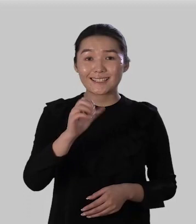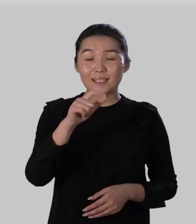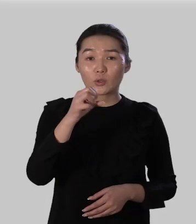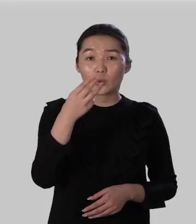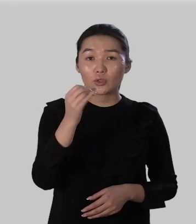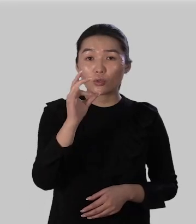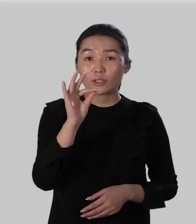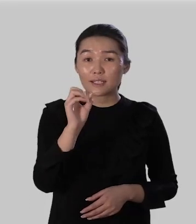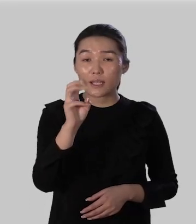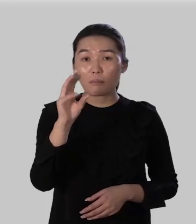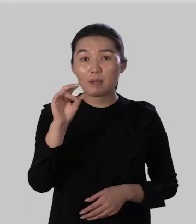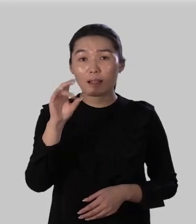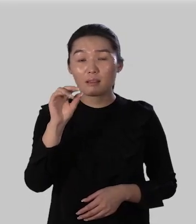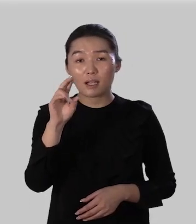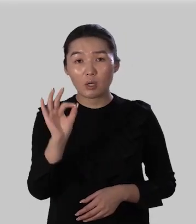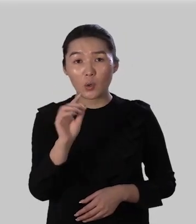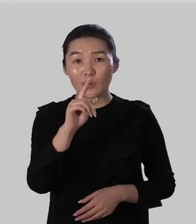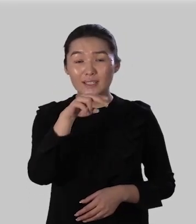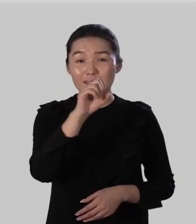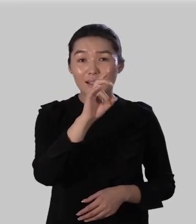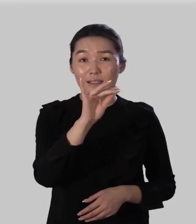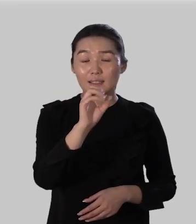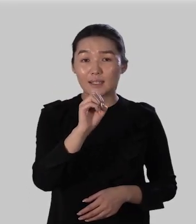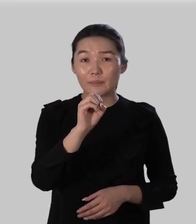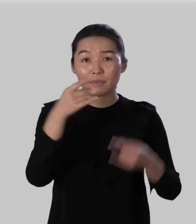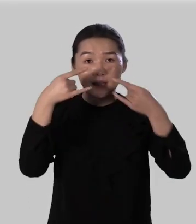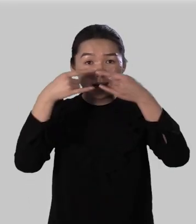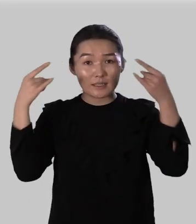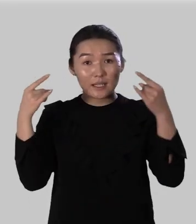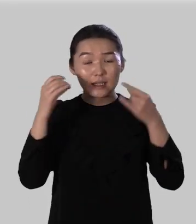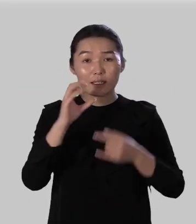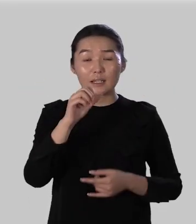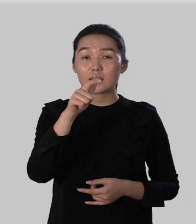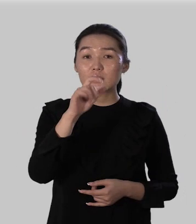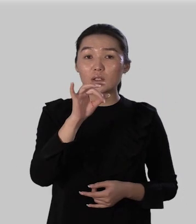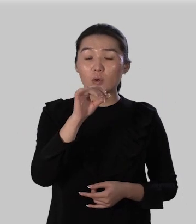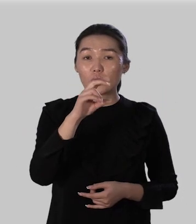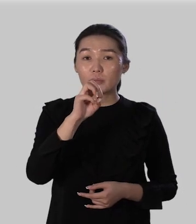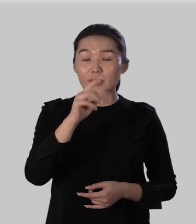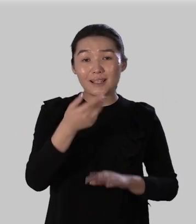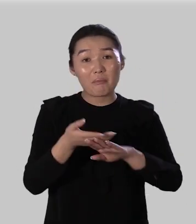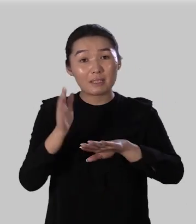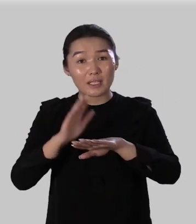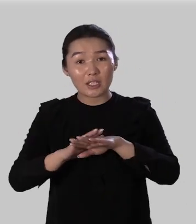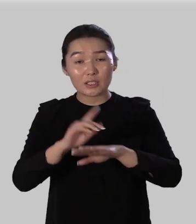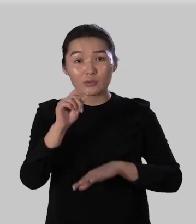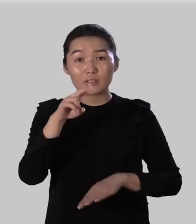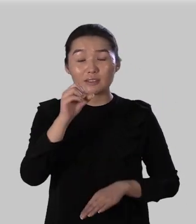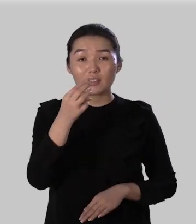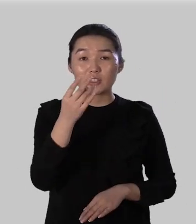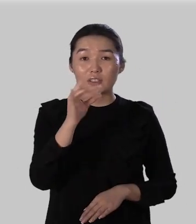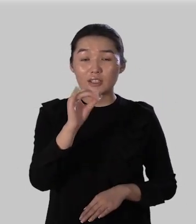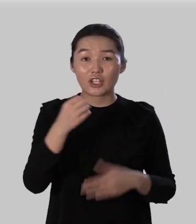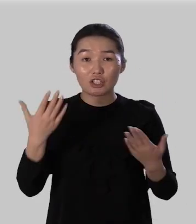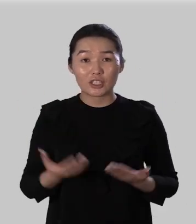сгущенное молоко здание кинотеатра сгорбится подтяжестью здешние